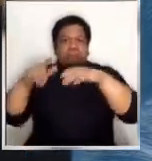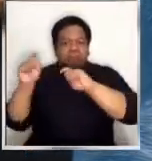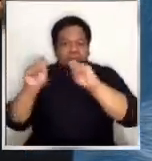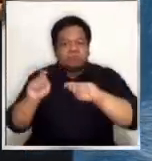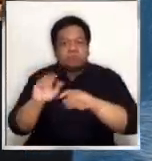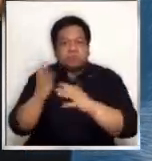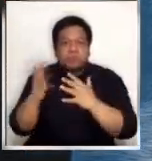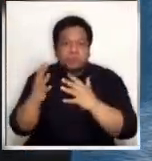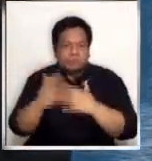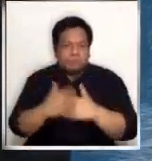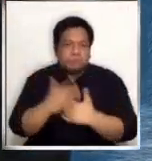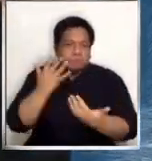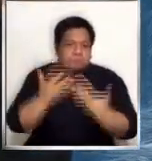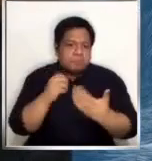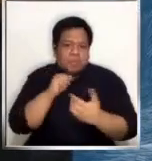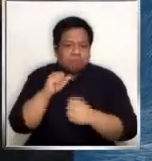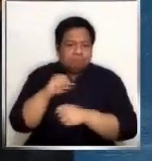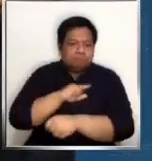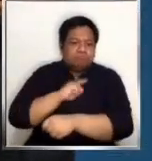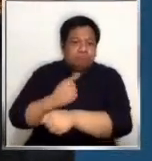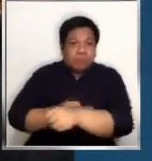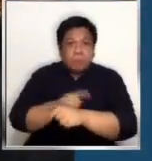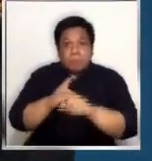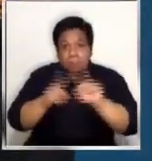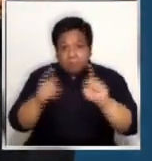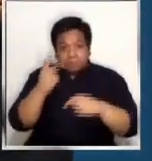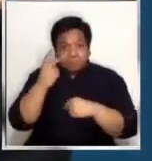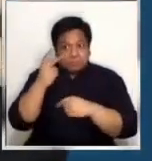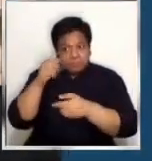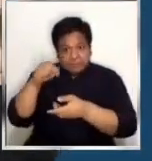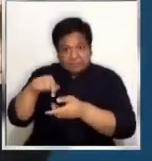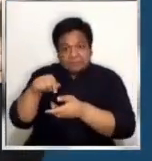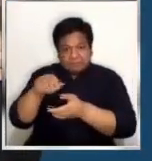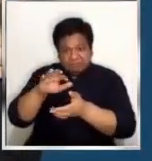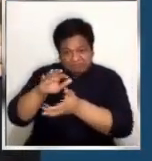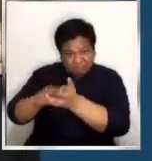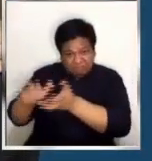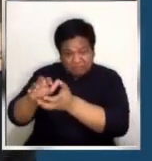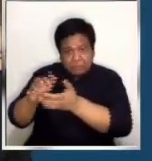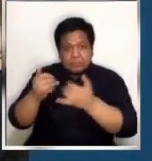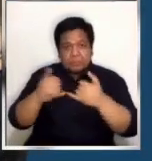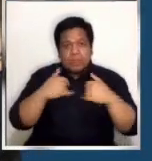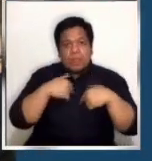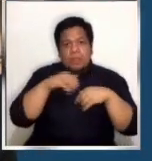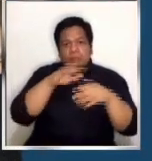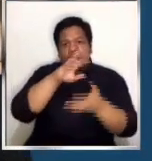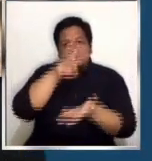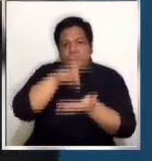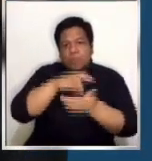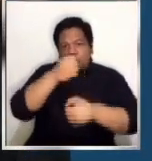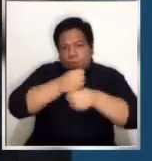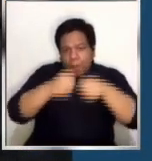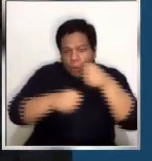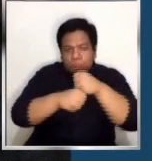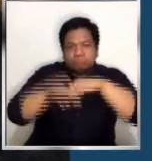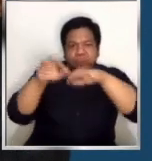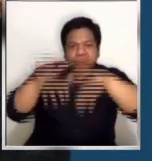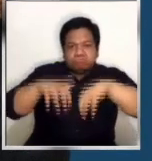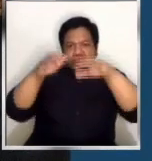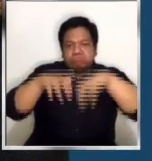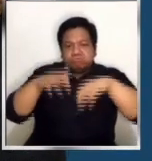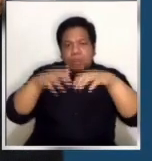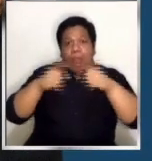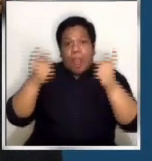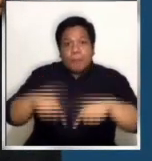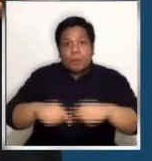potensyal na lumakas yan. Pero sa gitna niyan, inulan ng malakas ang Alamada, Potobato na nagdulot po ng landslide. Halos